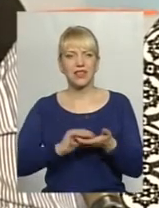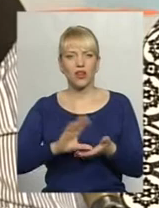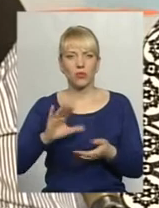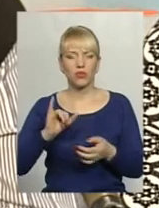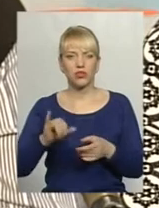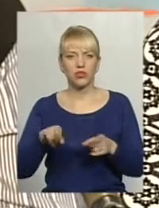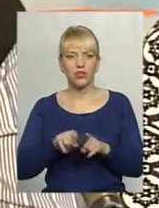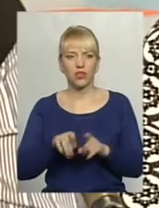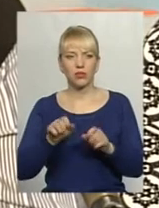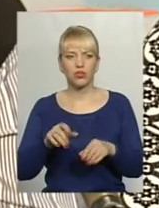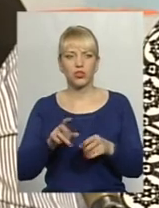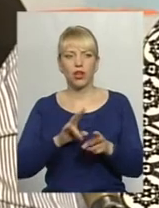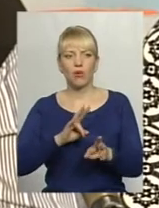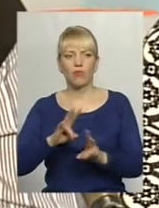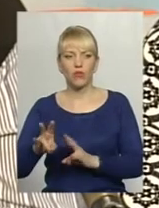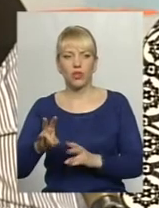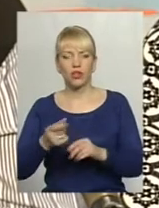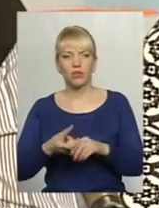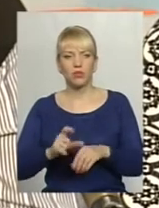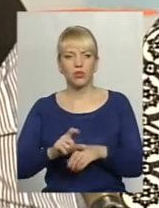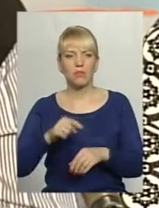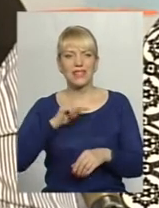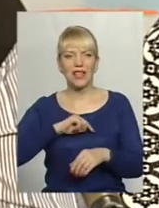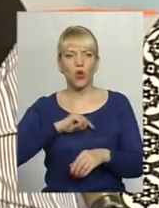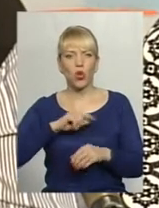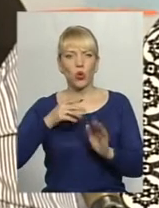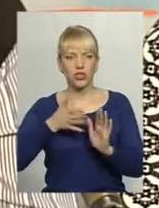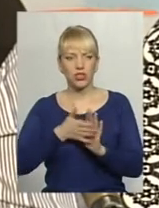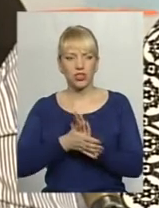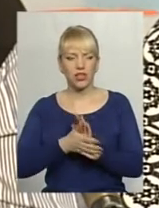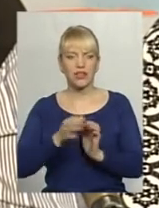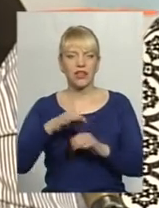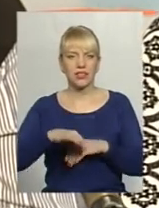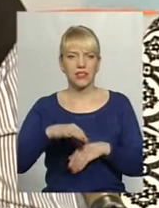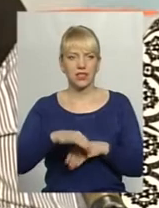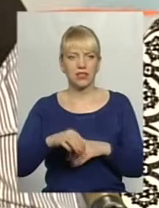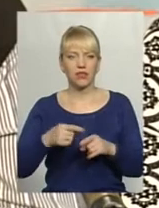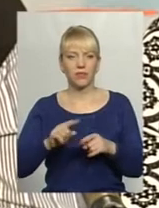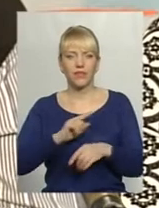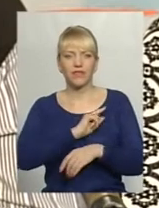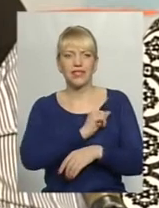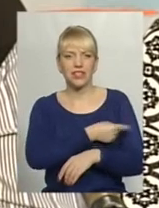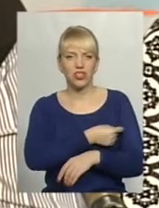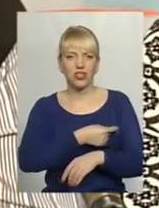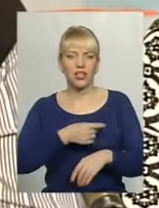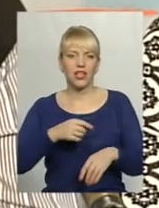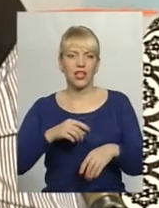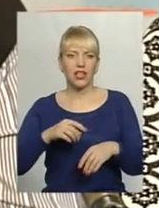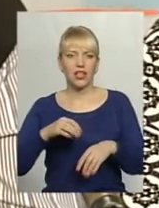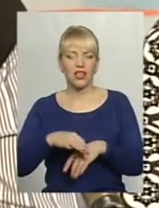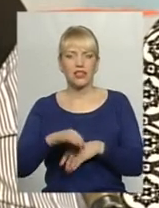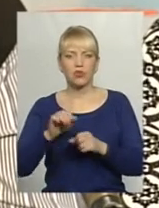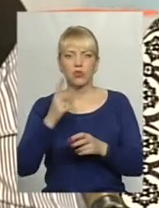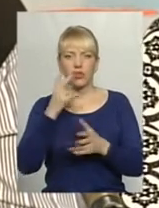і таким чином це може спровокувати вже більш психологічне насильство. Тому фізичне насильство легше можна бачити,